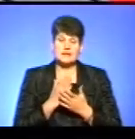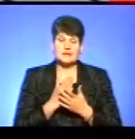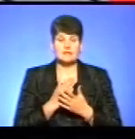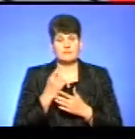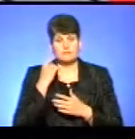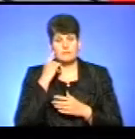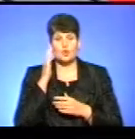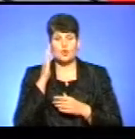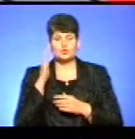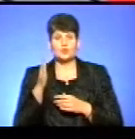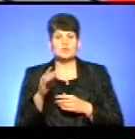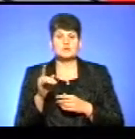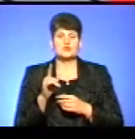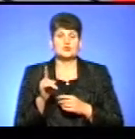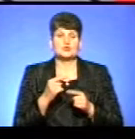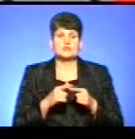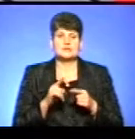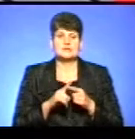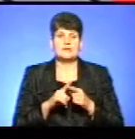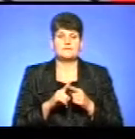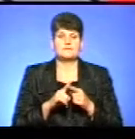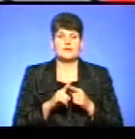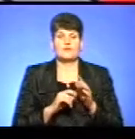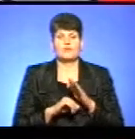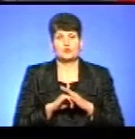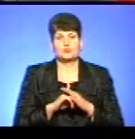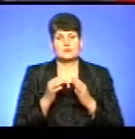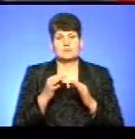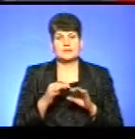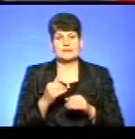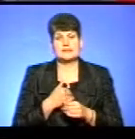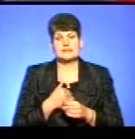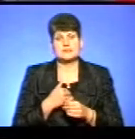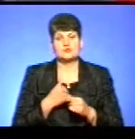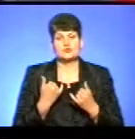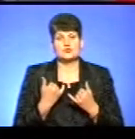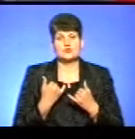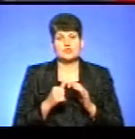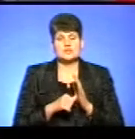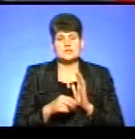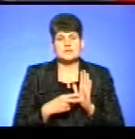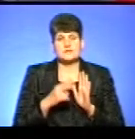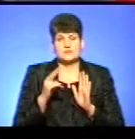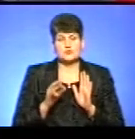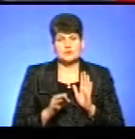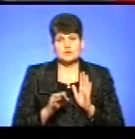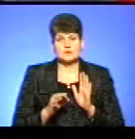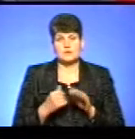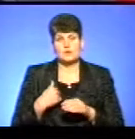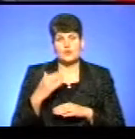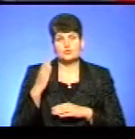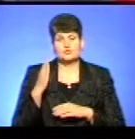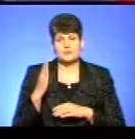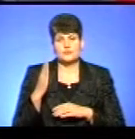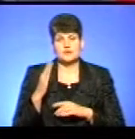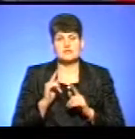навіть дещо такі дані, проведені Фондом демократичних ініціатив, про те, що сьогодні 67% українців проголосували б на